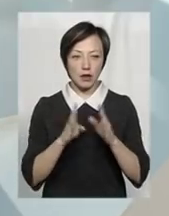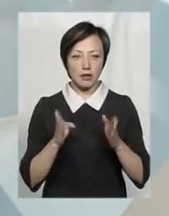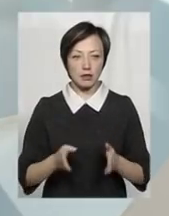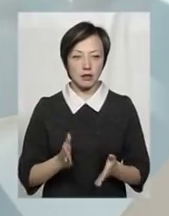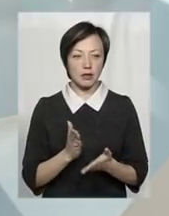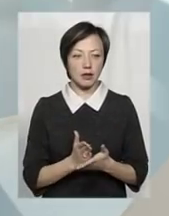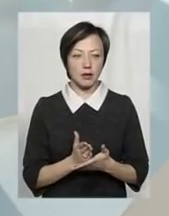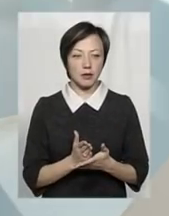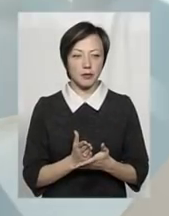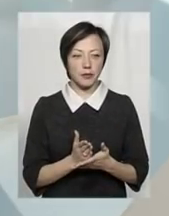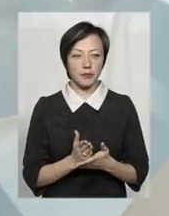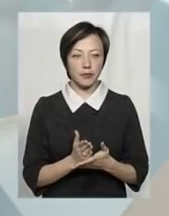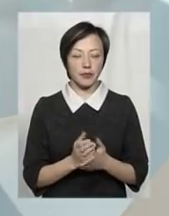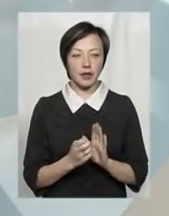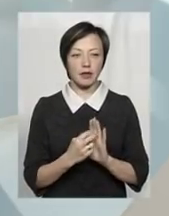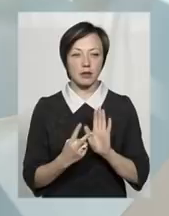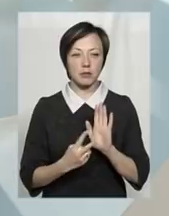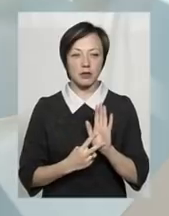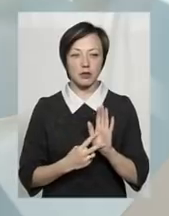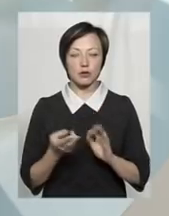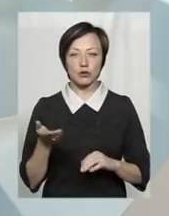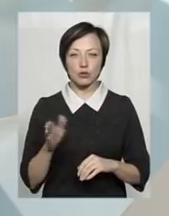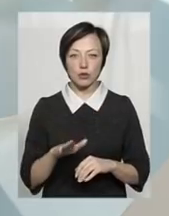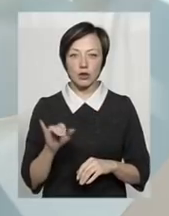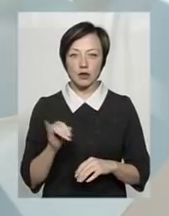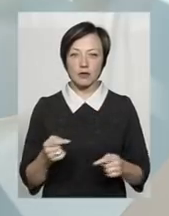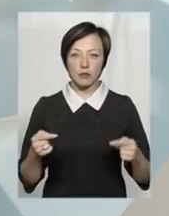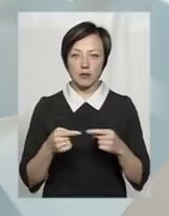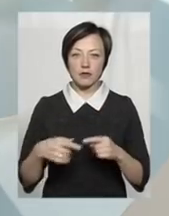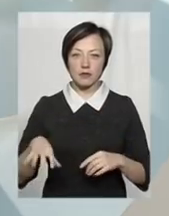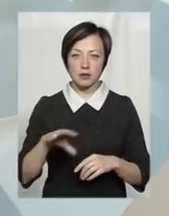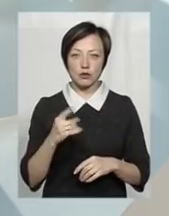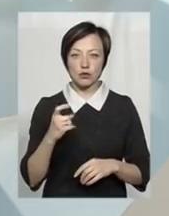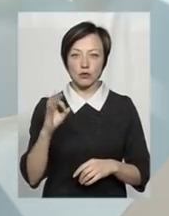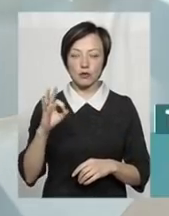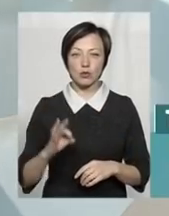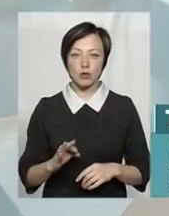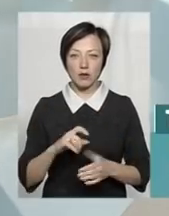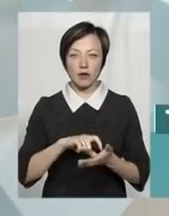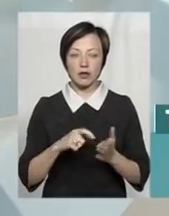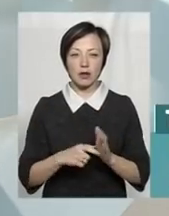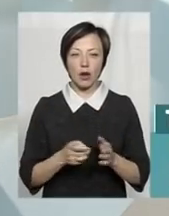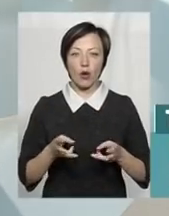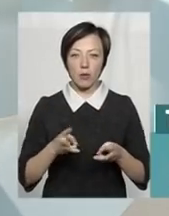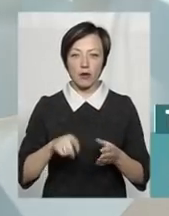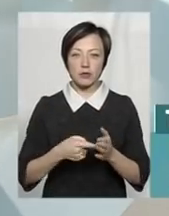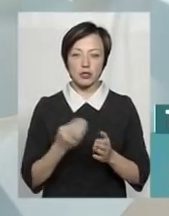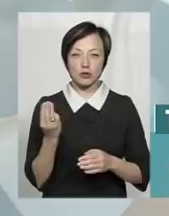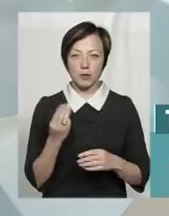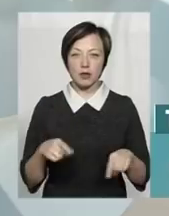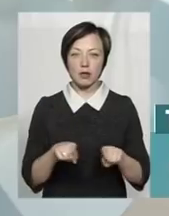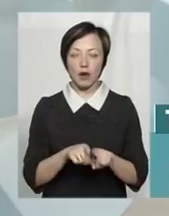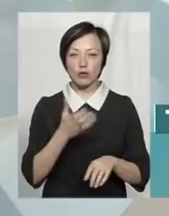в місті, тобто 17. І відповідно все 100% житла опалюється в місті Шепетівка, також